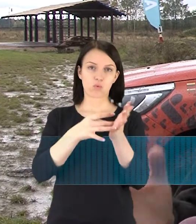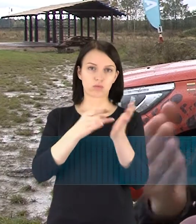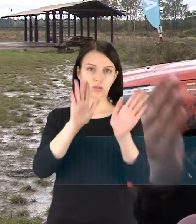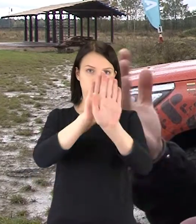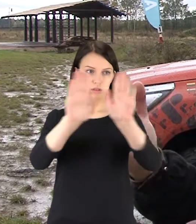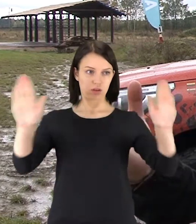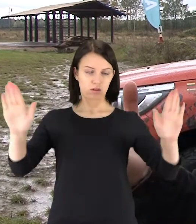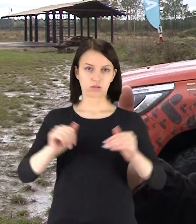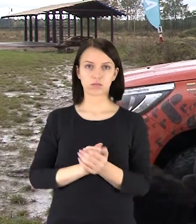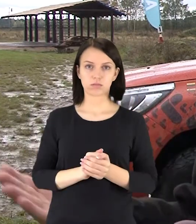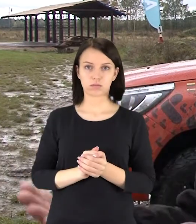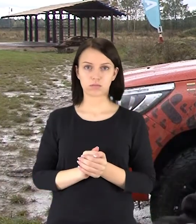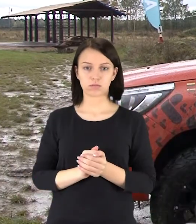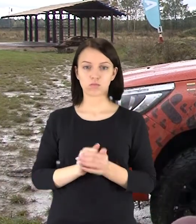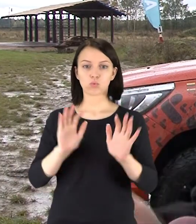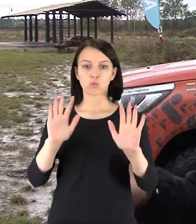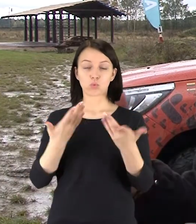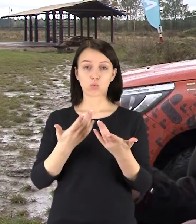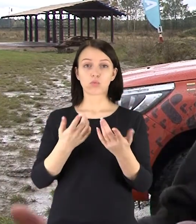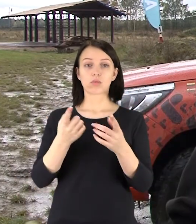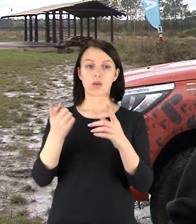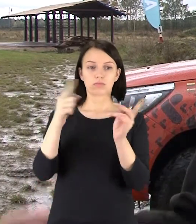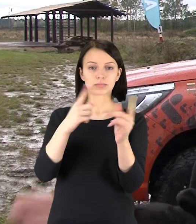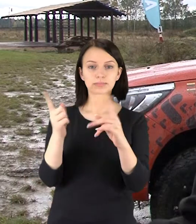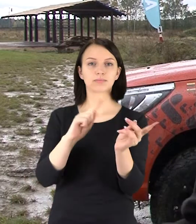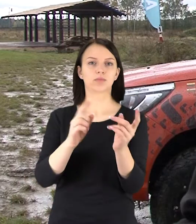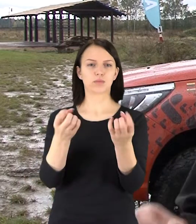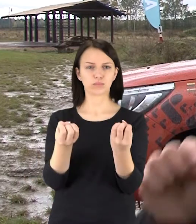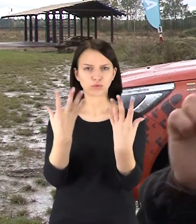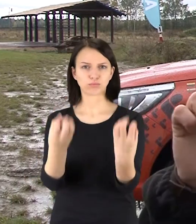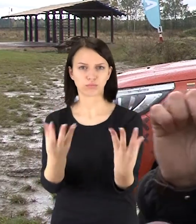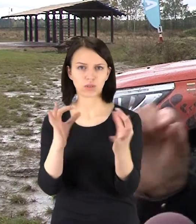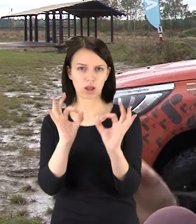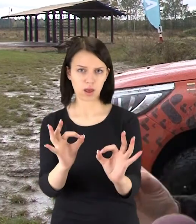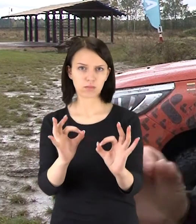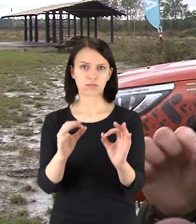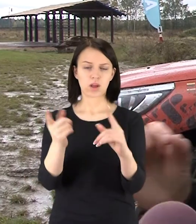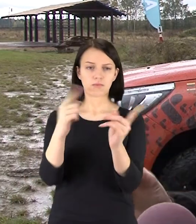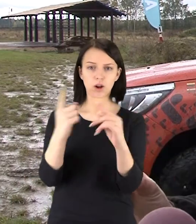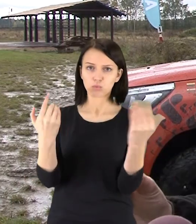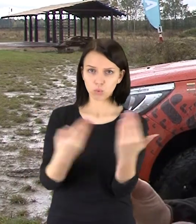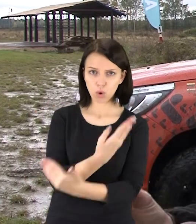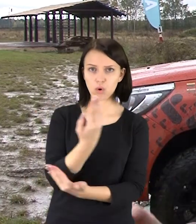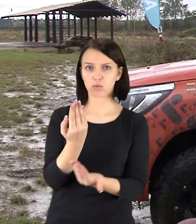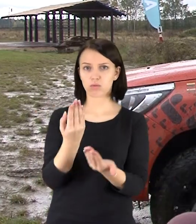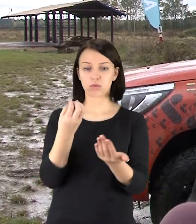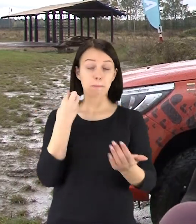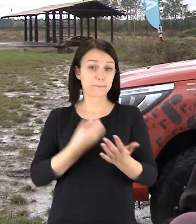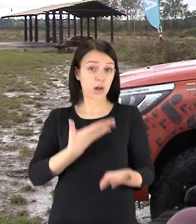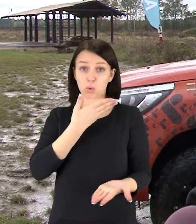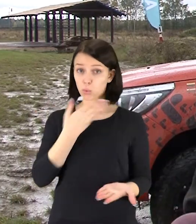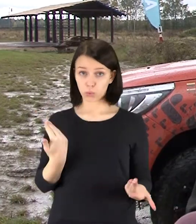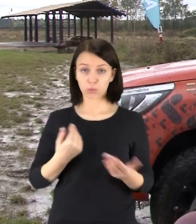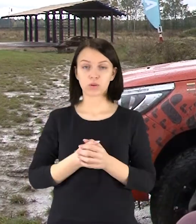kalbu, pavyzdžiui, apie stiklą priekinę. Jeigu jūs turite gerą valymas kystį, jeigu jūs užsidėjote naujus valituvų šepetėlius, kas